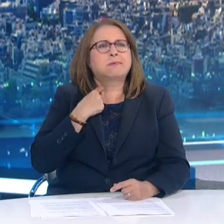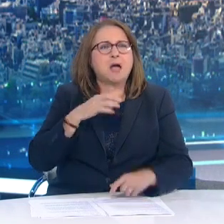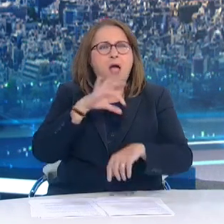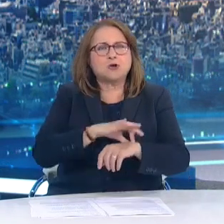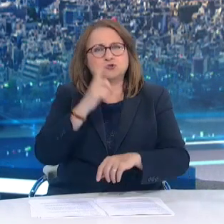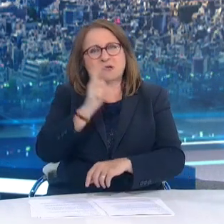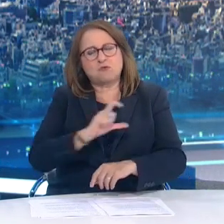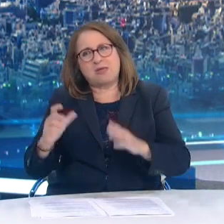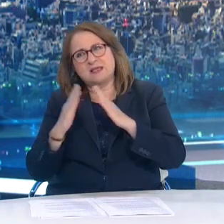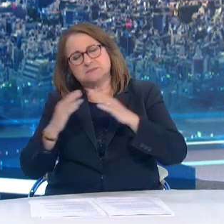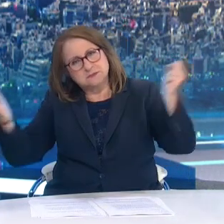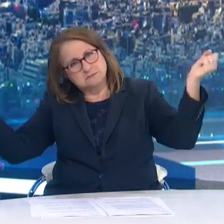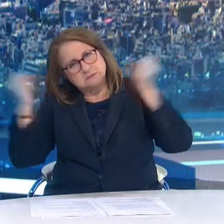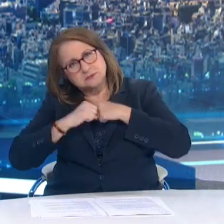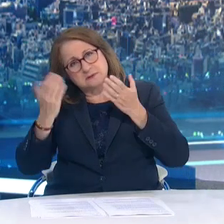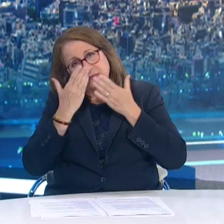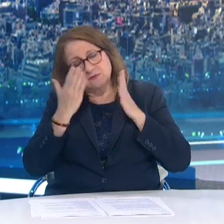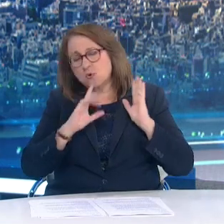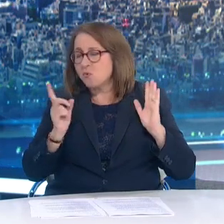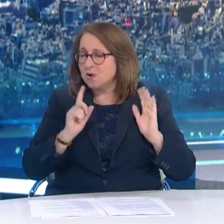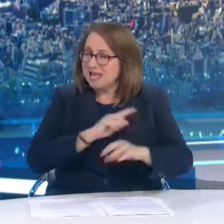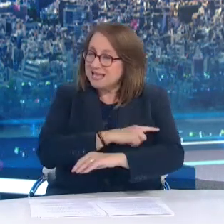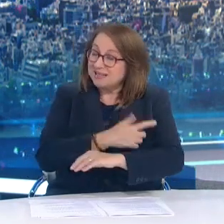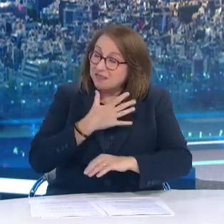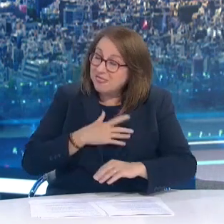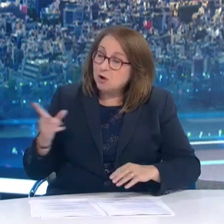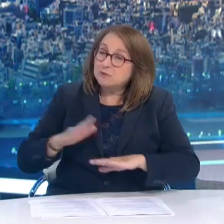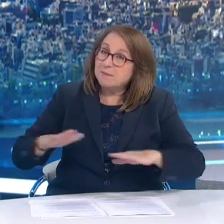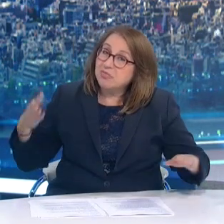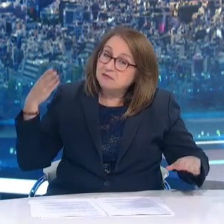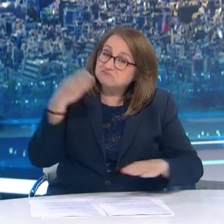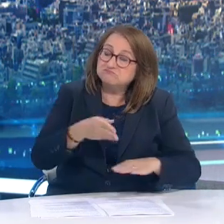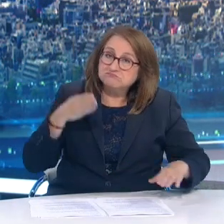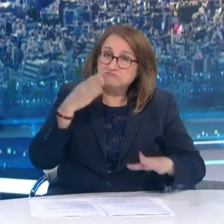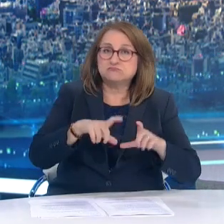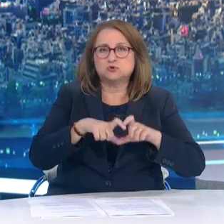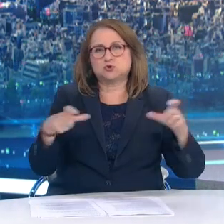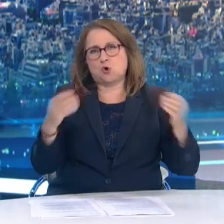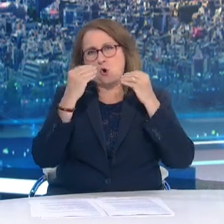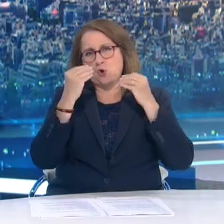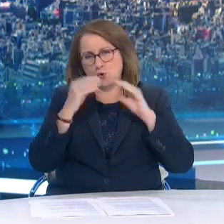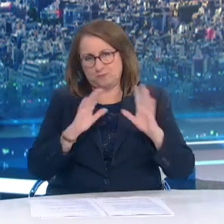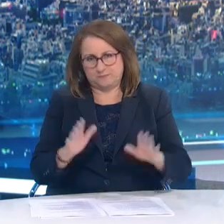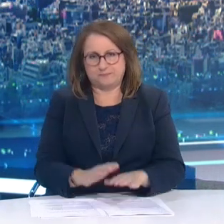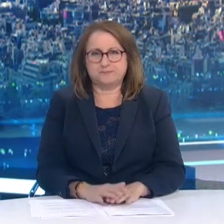σκεφτόμαστε και για τον κονό ιό Δεν υπάρχει κάτι άλλο Όσον αφορά τώρα το που Αυτό είναι επιχειρησιακό Δεν το έχουμε συζητήσει